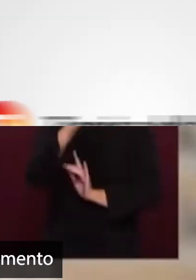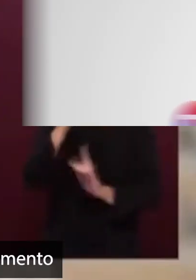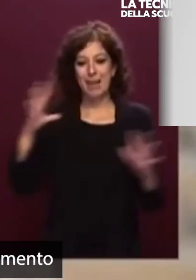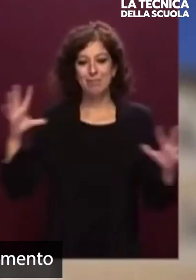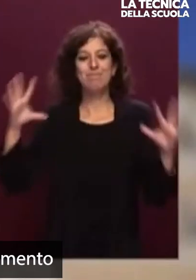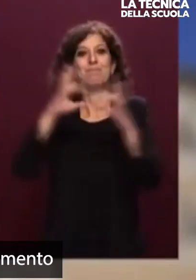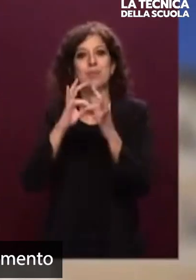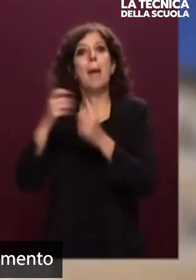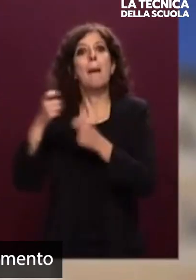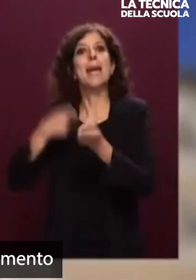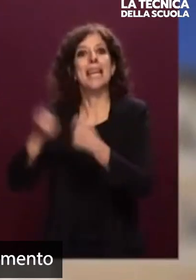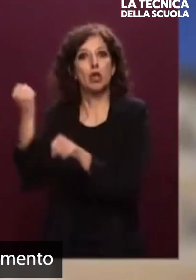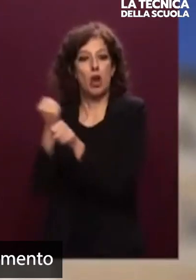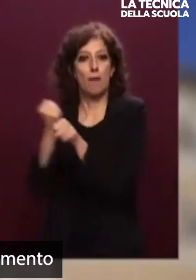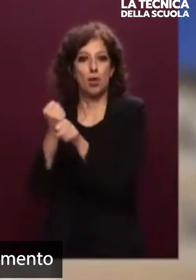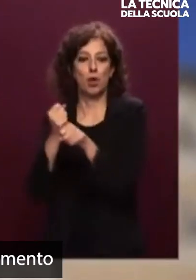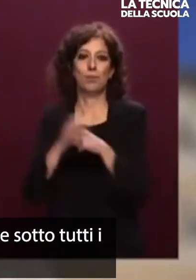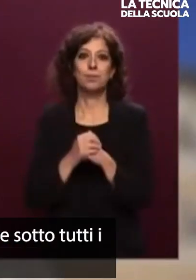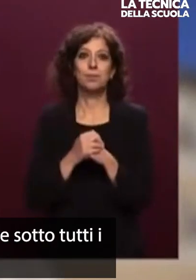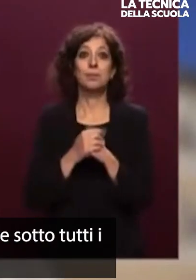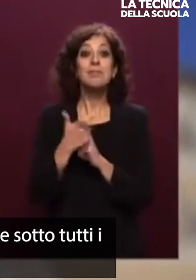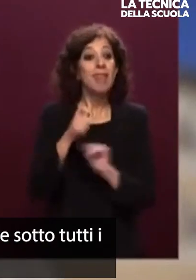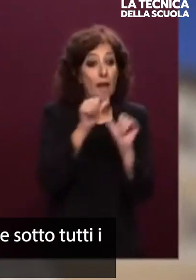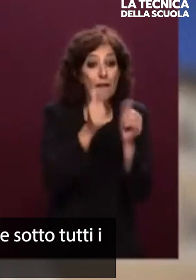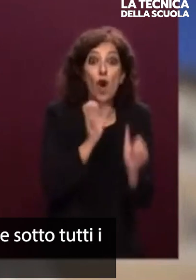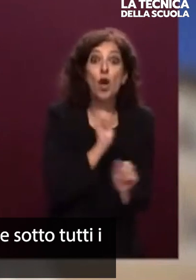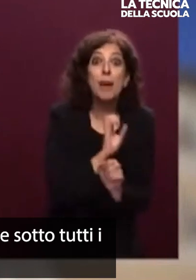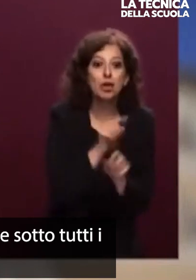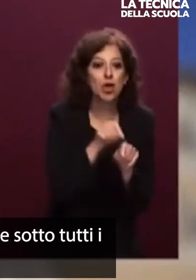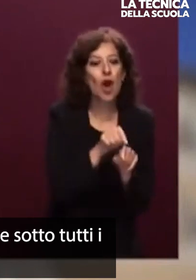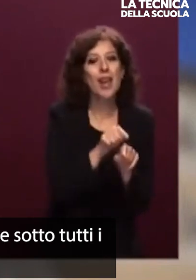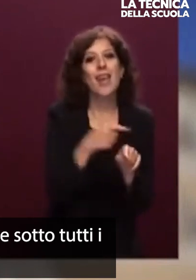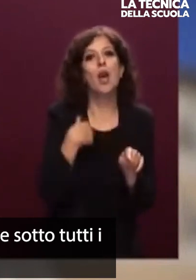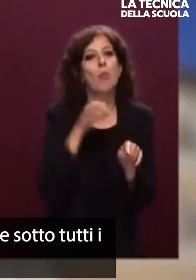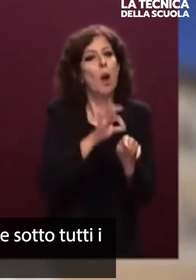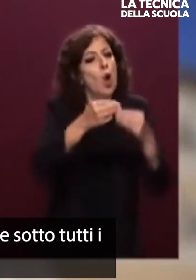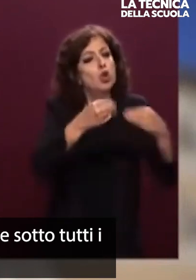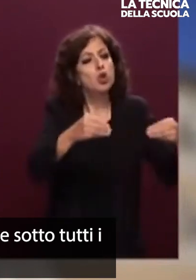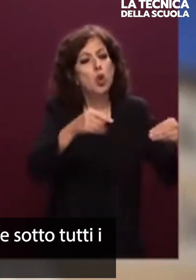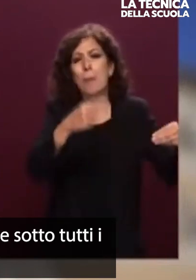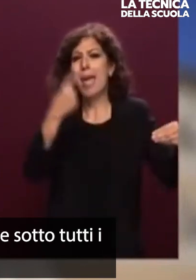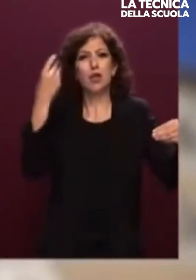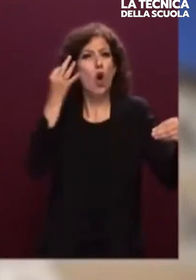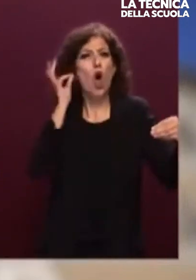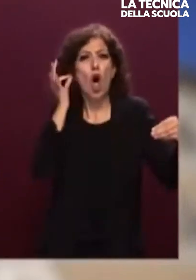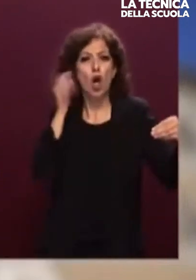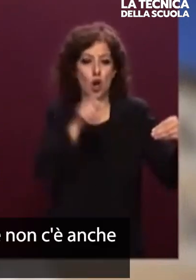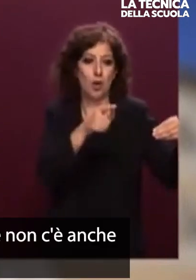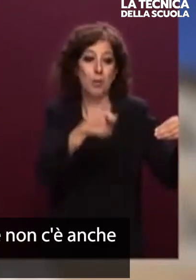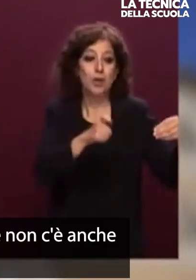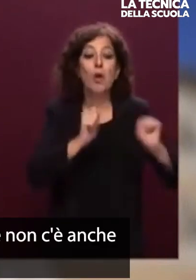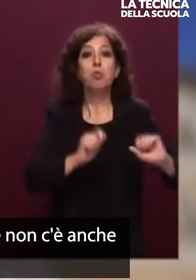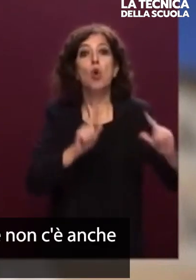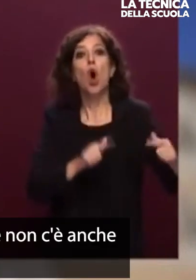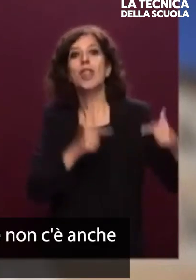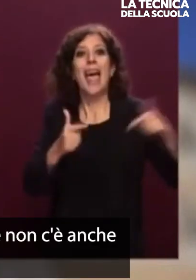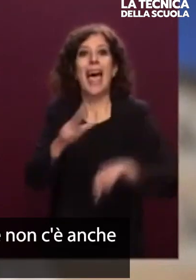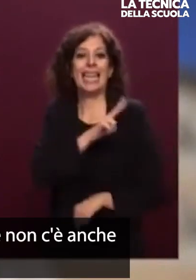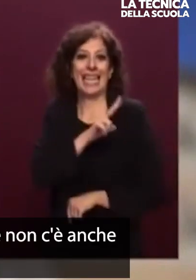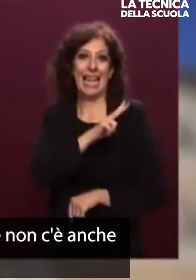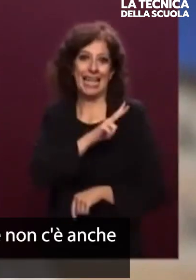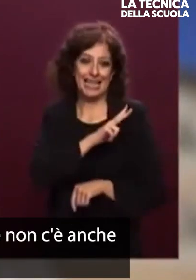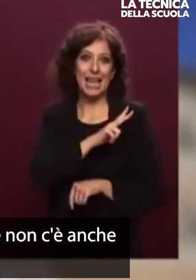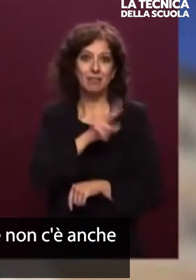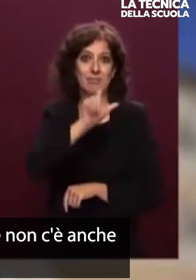L'istruzione è il più formidabile strumento per aumentare la ricchezza di una nazione sotto tutti i punti di vista, perché il capitale è